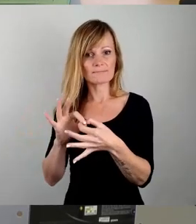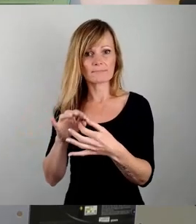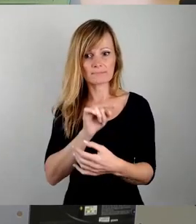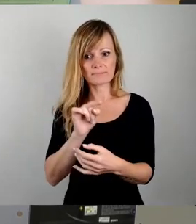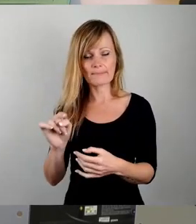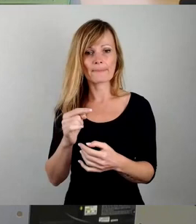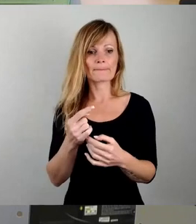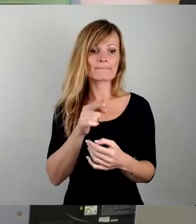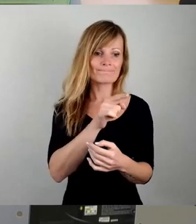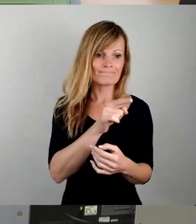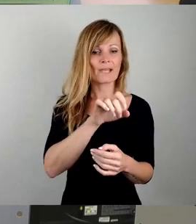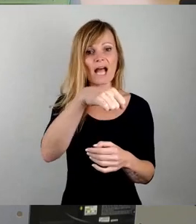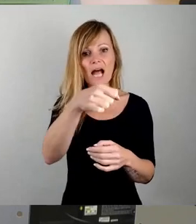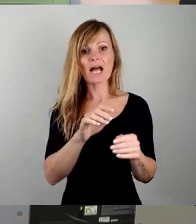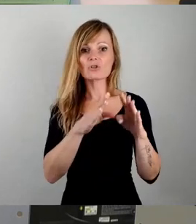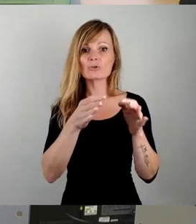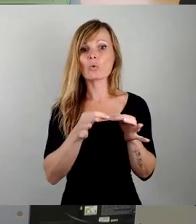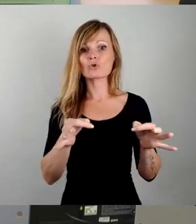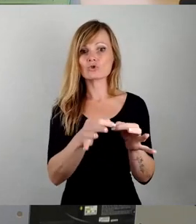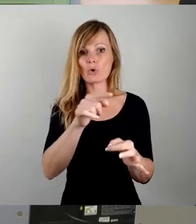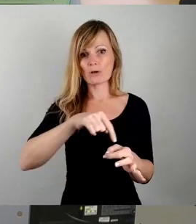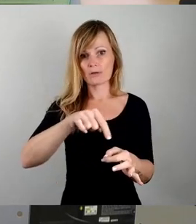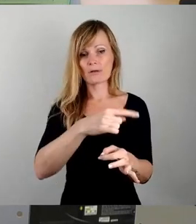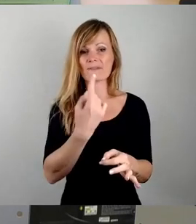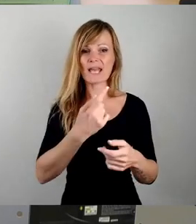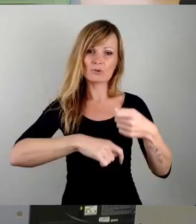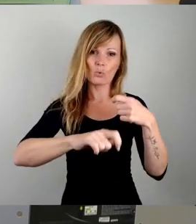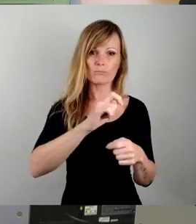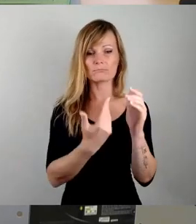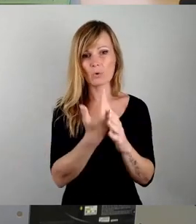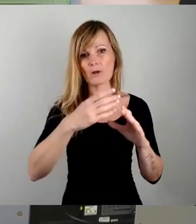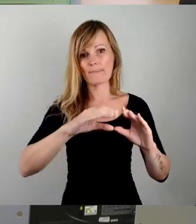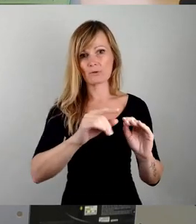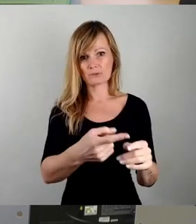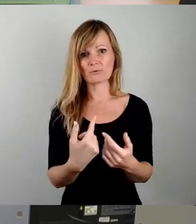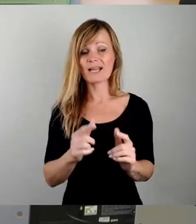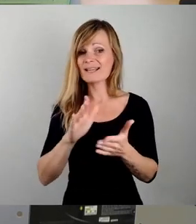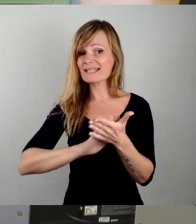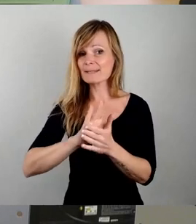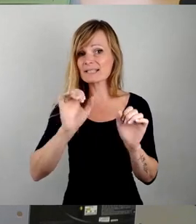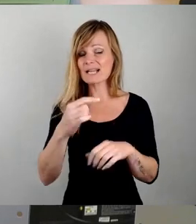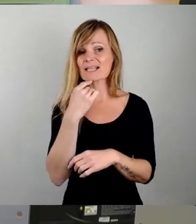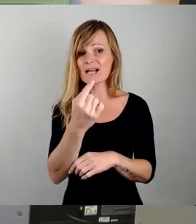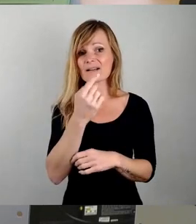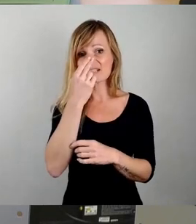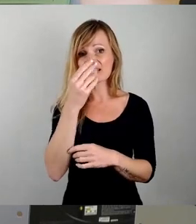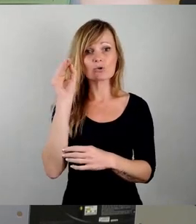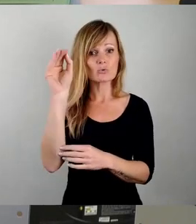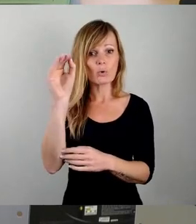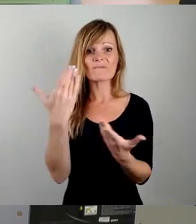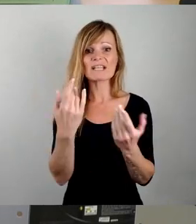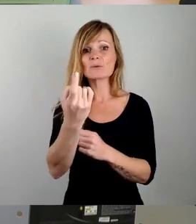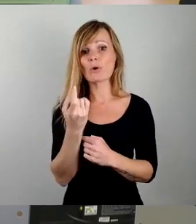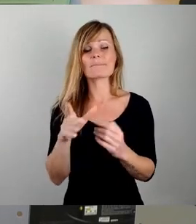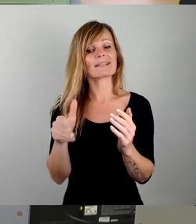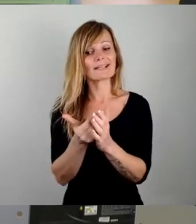Garagengrundstück umgewidmet werden muss. Und niemand kann sagen, was die Zukunft uns noch bringt in der Richtung. Deswegen werden wir auch